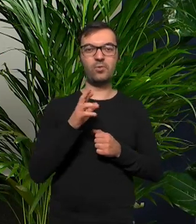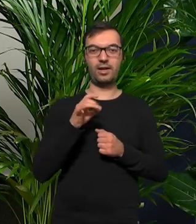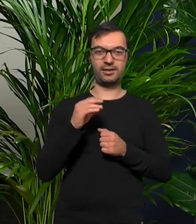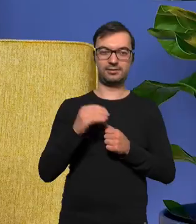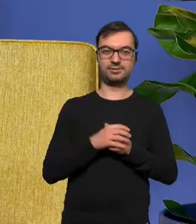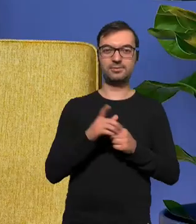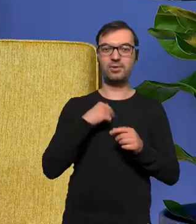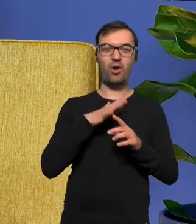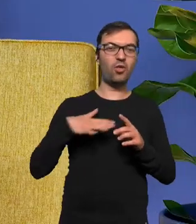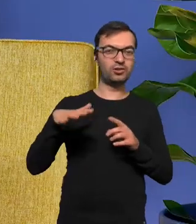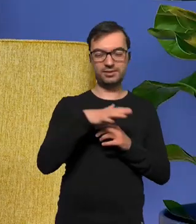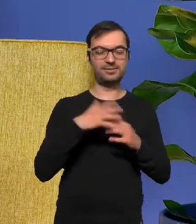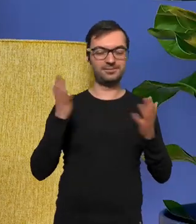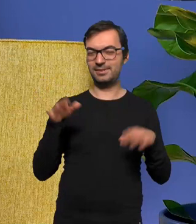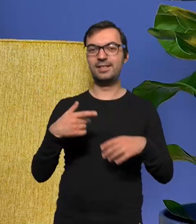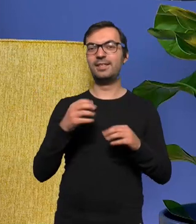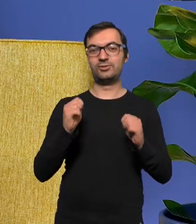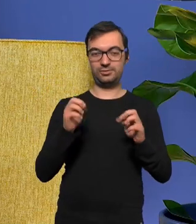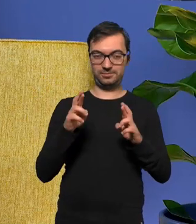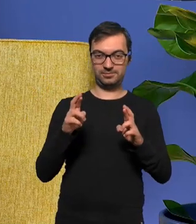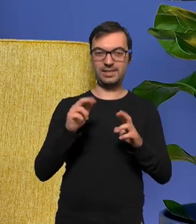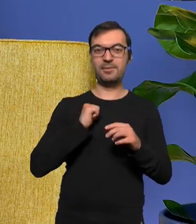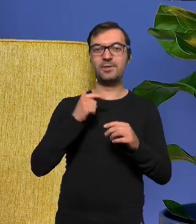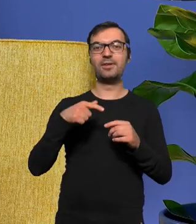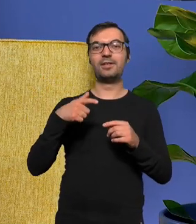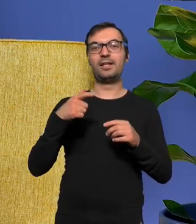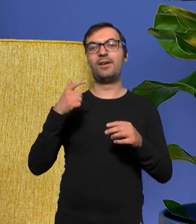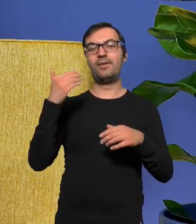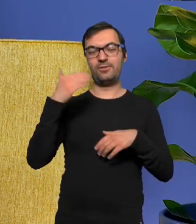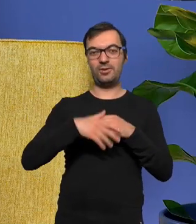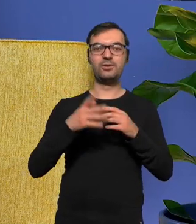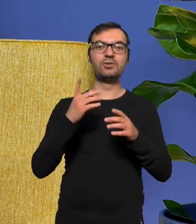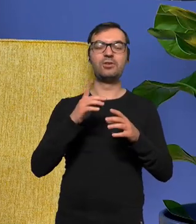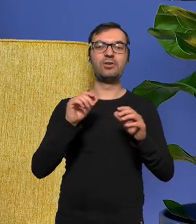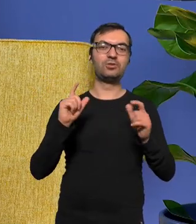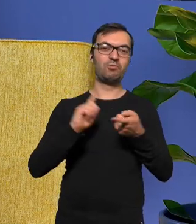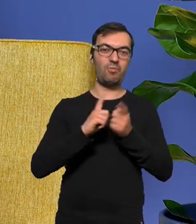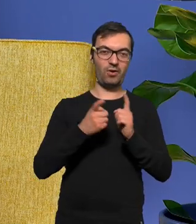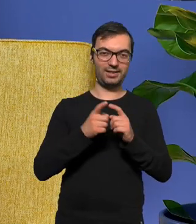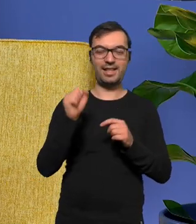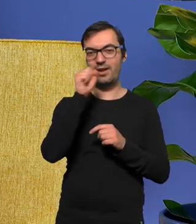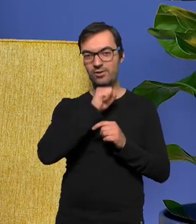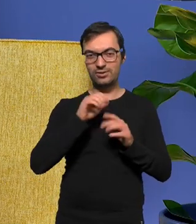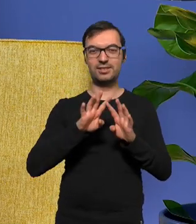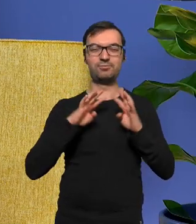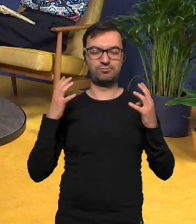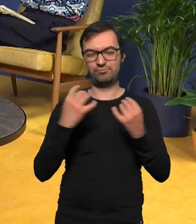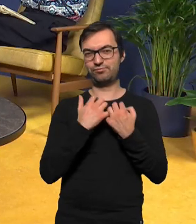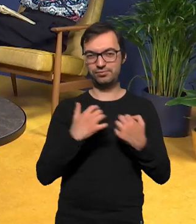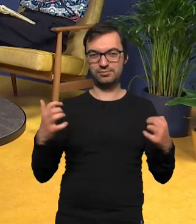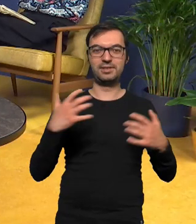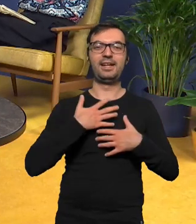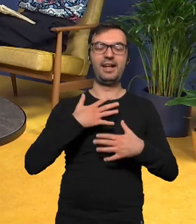anturash cholera trzymam kciuki za to żebyśmy mogli stać w tłumie ocierając się o siebie dysząc bez